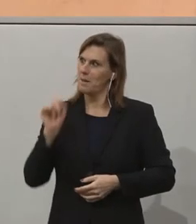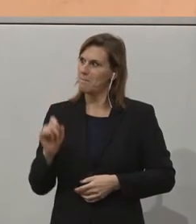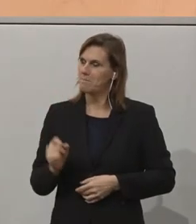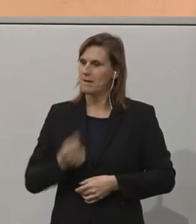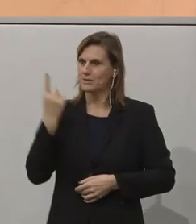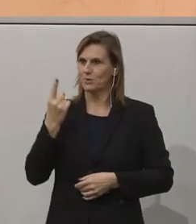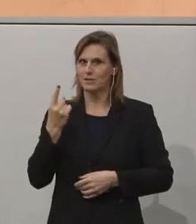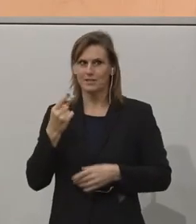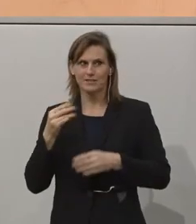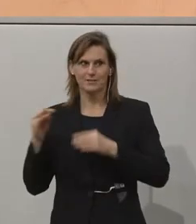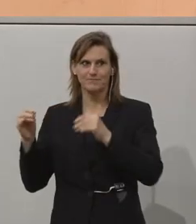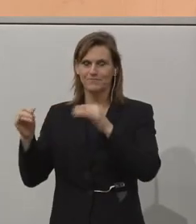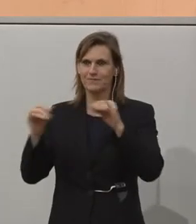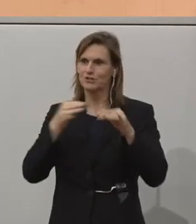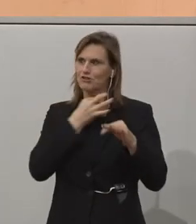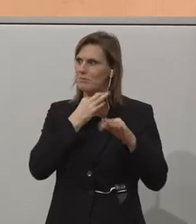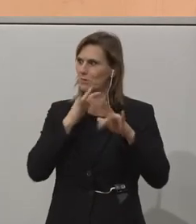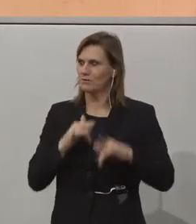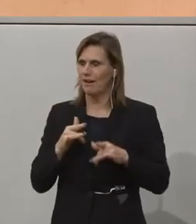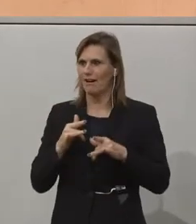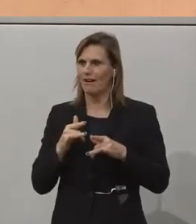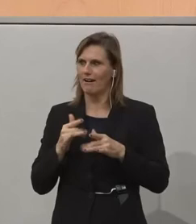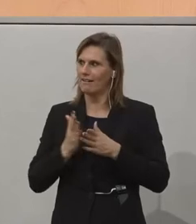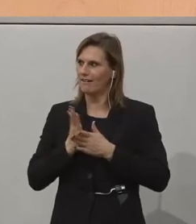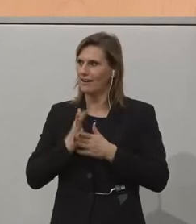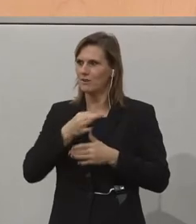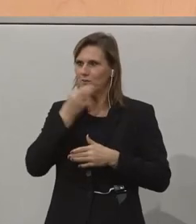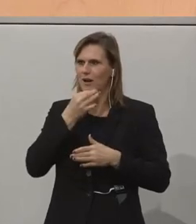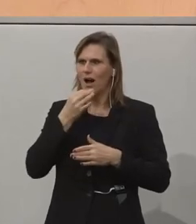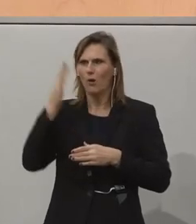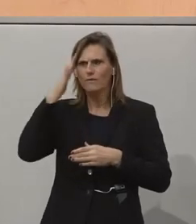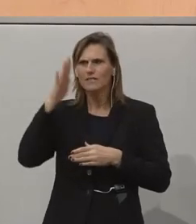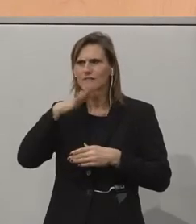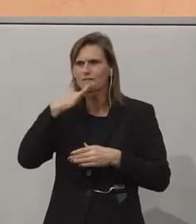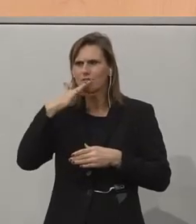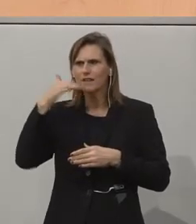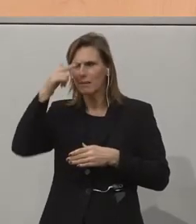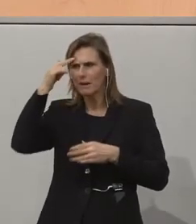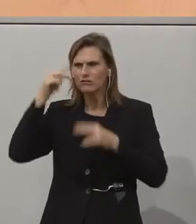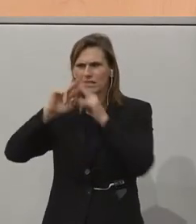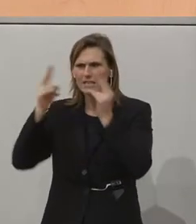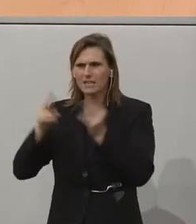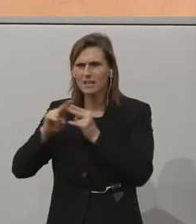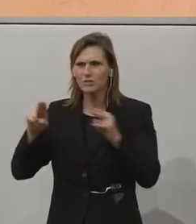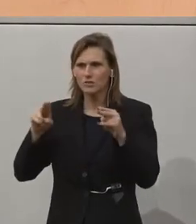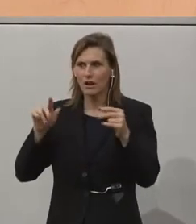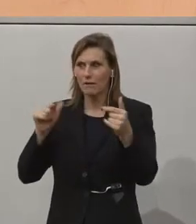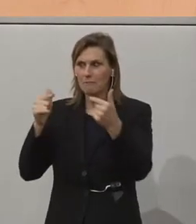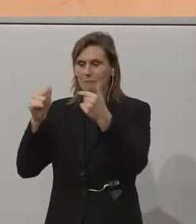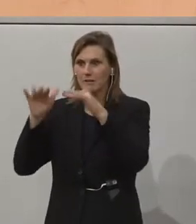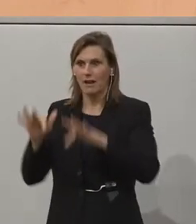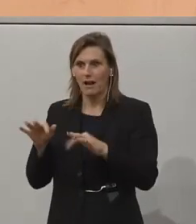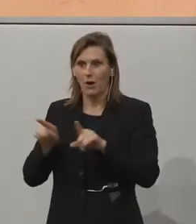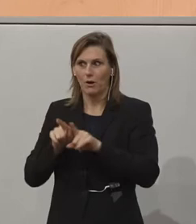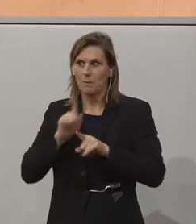Ambiente, da heute vor Ihnen sprechen zu dürfen, auch zu wissen, dass so viele Menschen international beigeschalten sind. Natürlich auch eine große